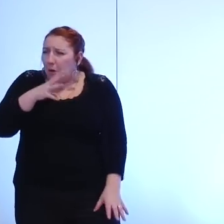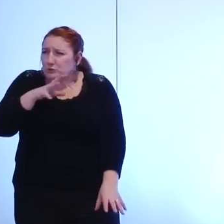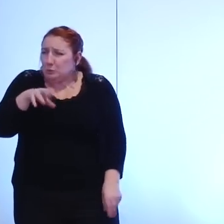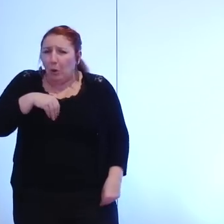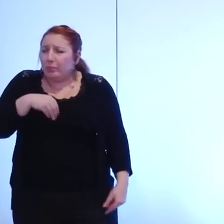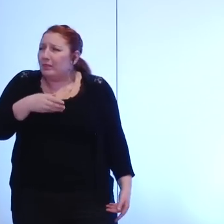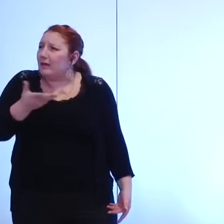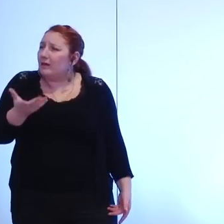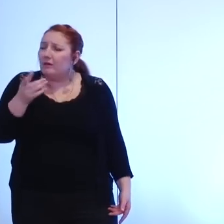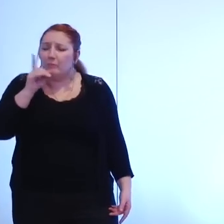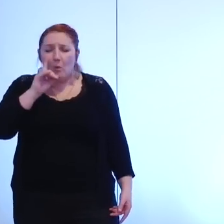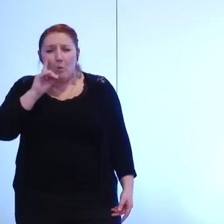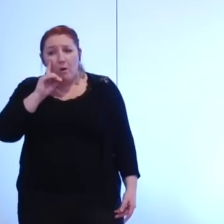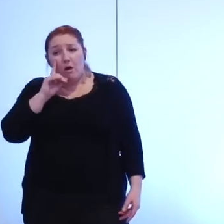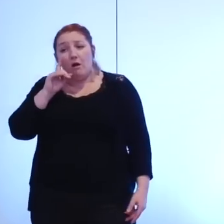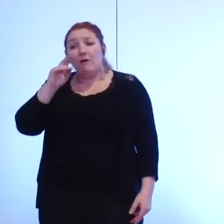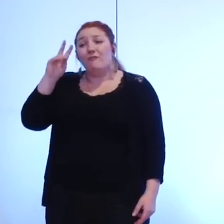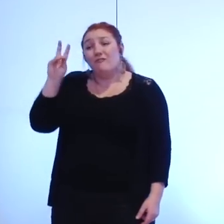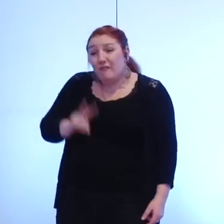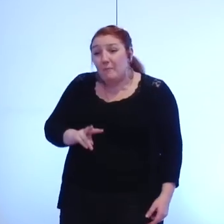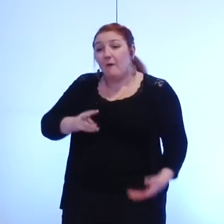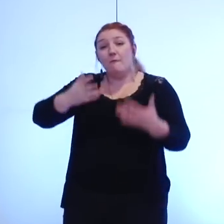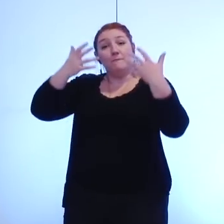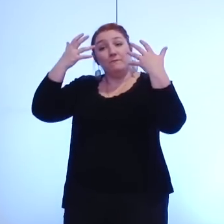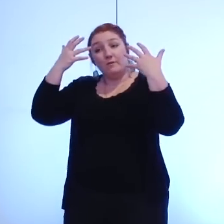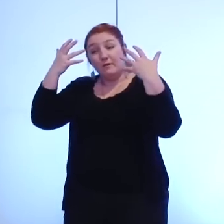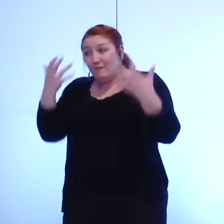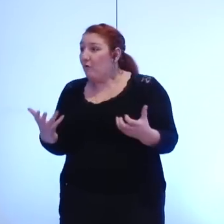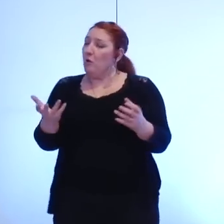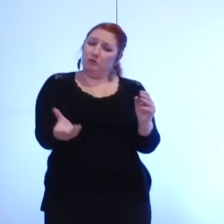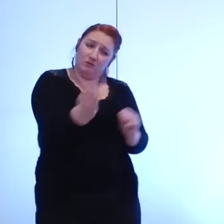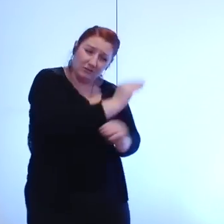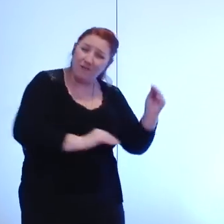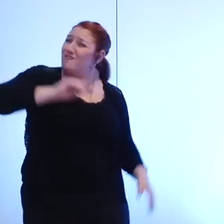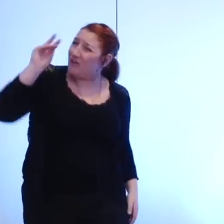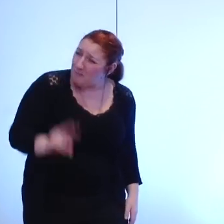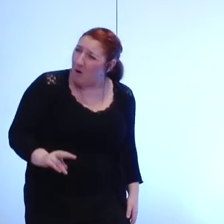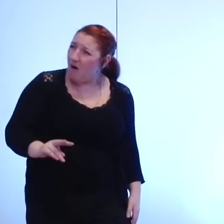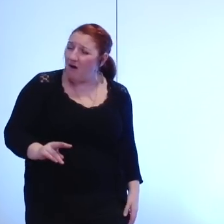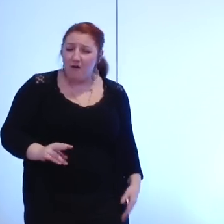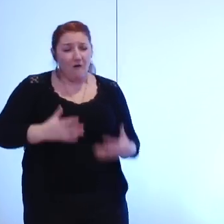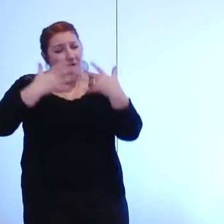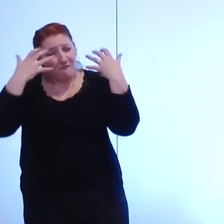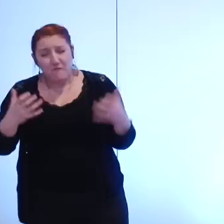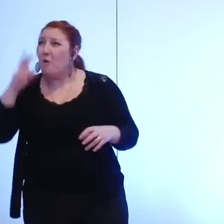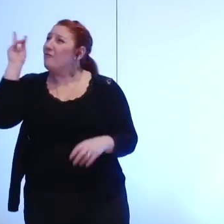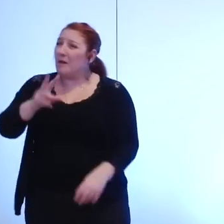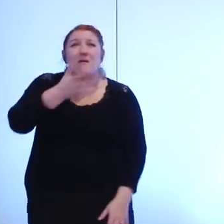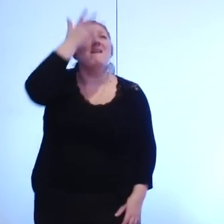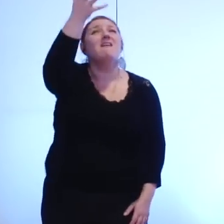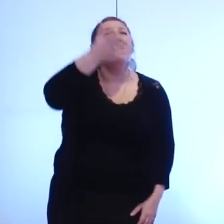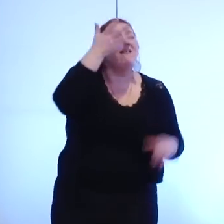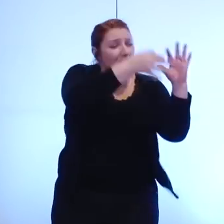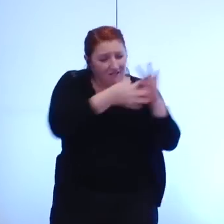si vous avez vraiment l'attention que vous dites si vous voulez vraiment faire ce que vous dites alors